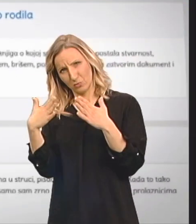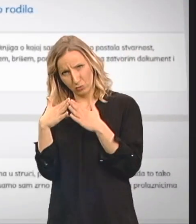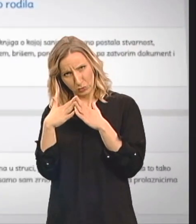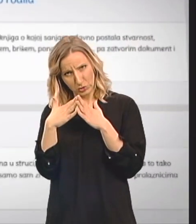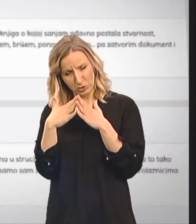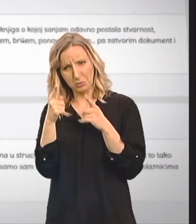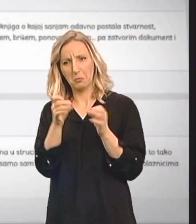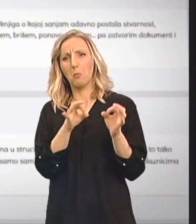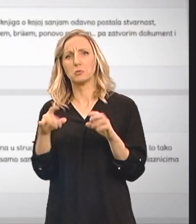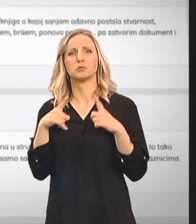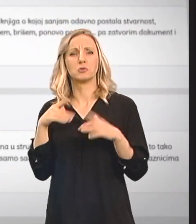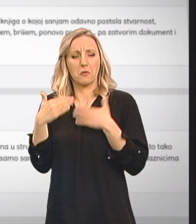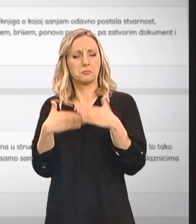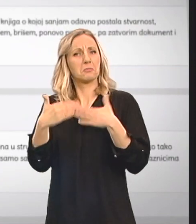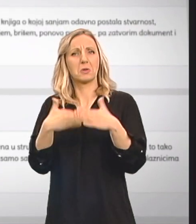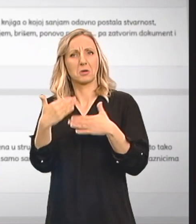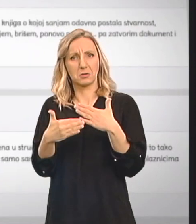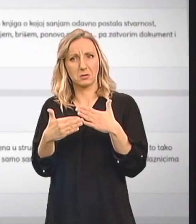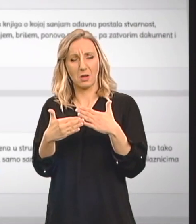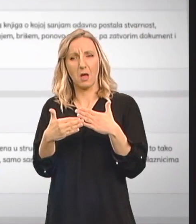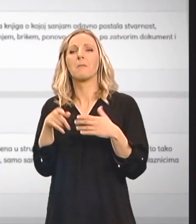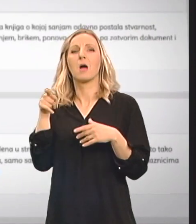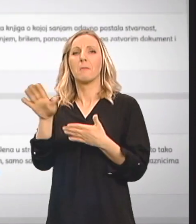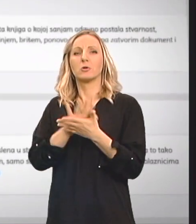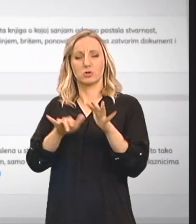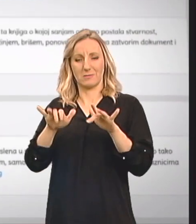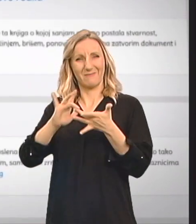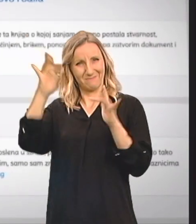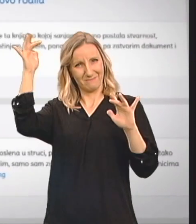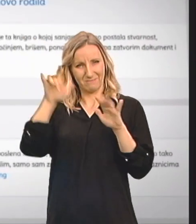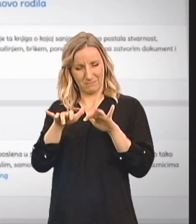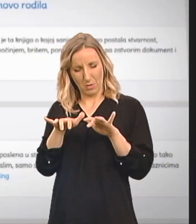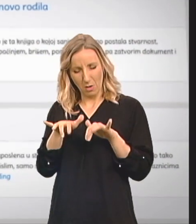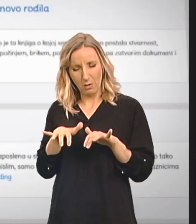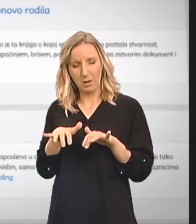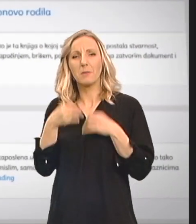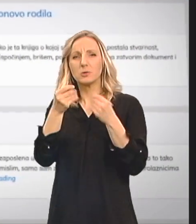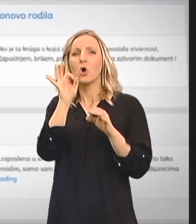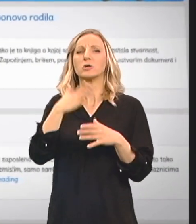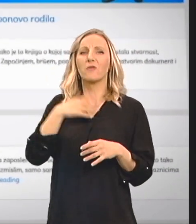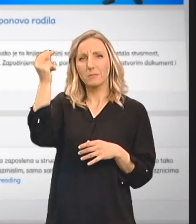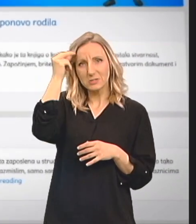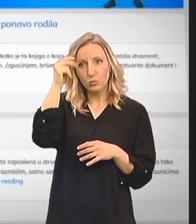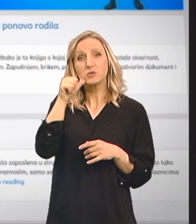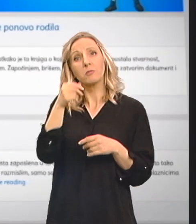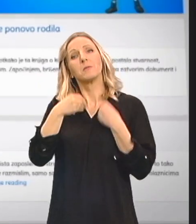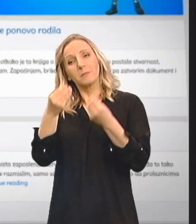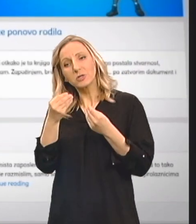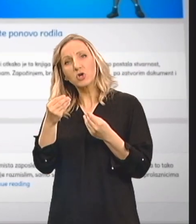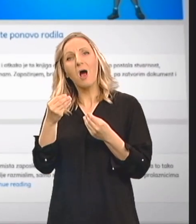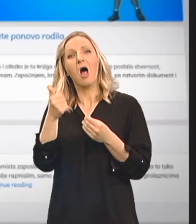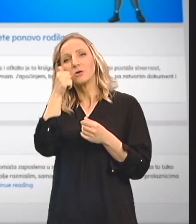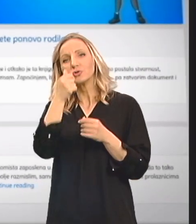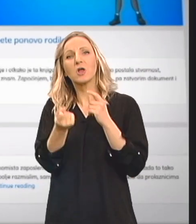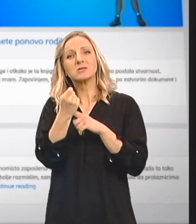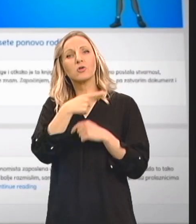U običajni životni ritam Dajana pokreći blog Pisala je o svom iskustvu Ali je dijelila iskustve drugih